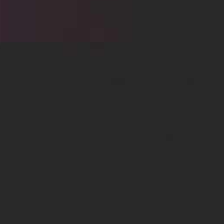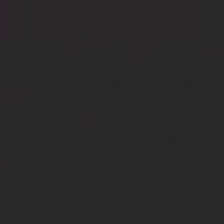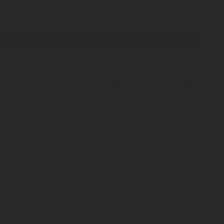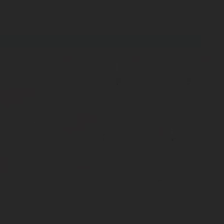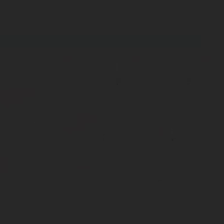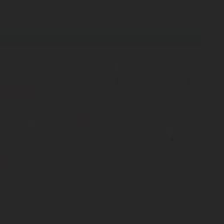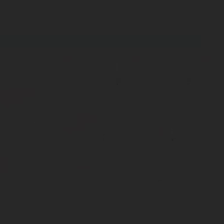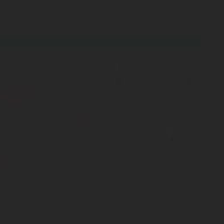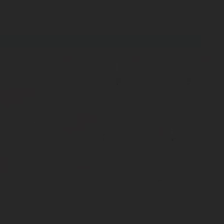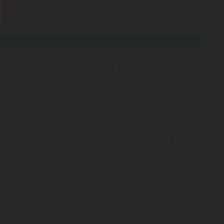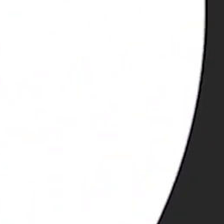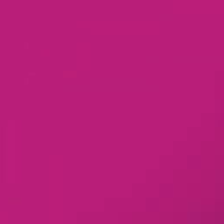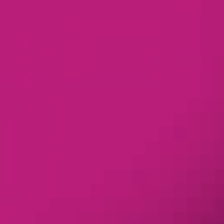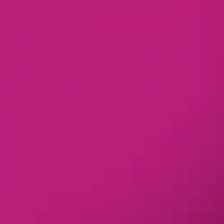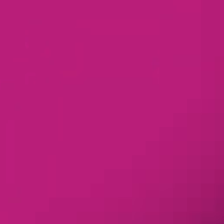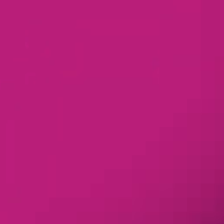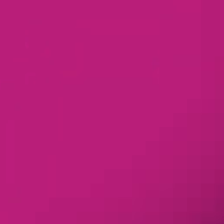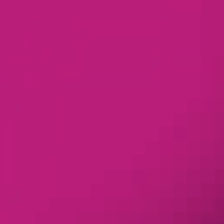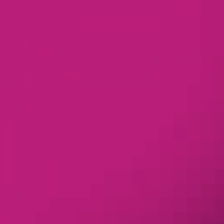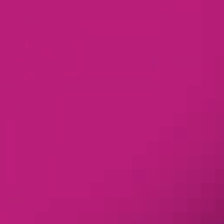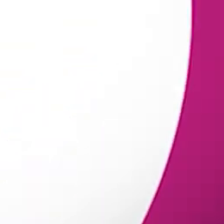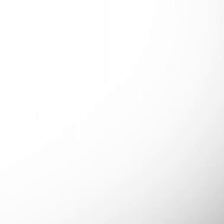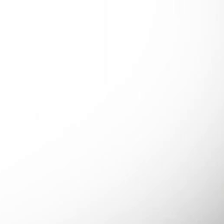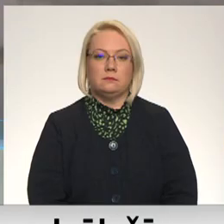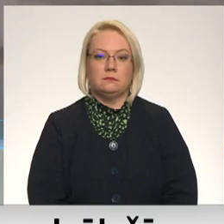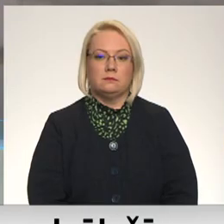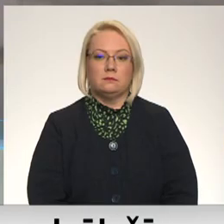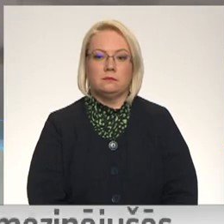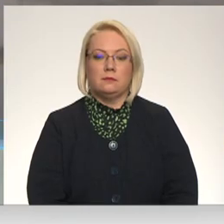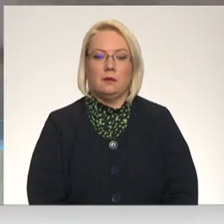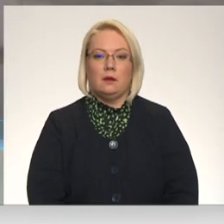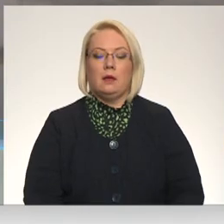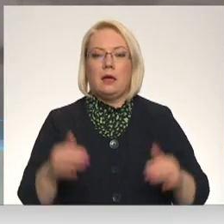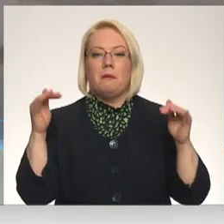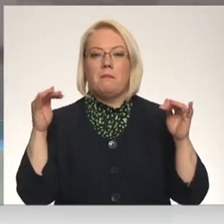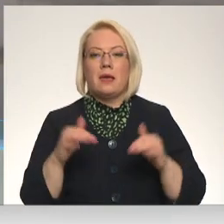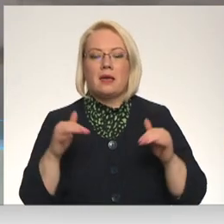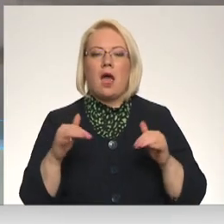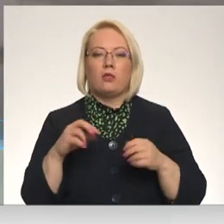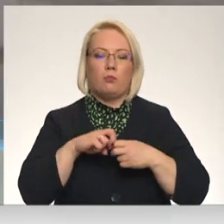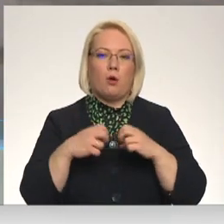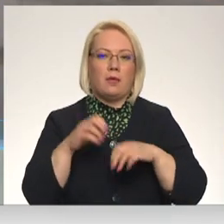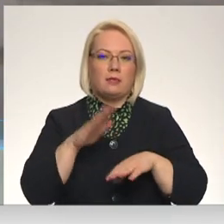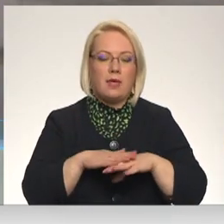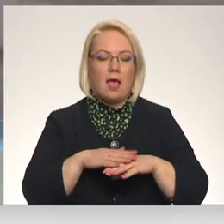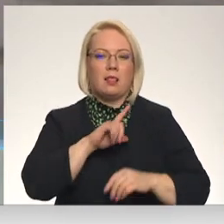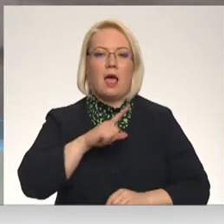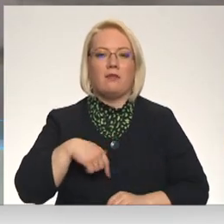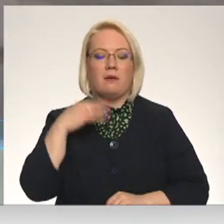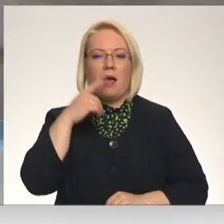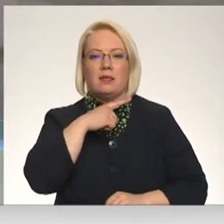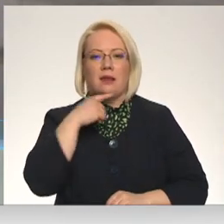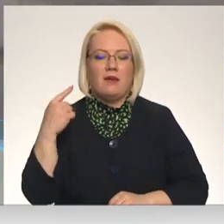Re, visi ēters ir te! Migrāntu krīzes dēļ Latvijas Balkrievijas robeža